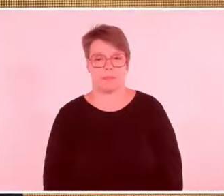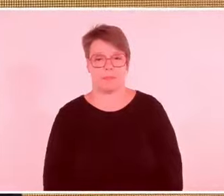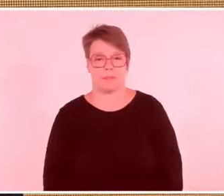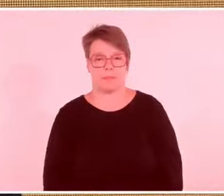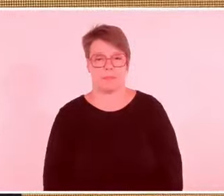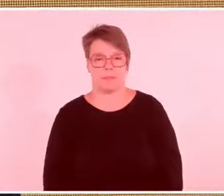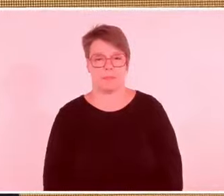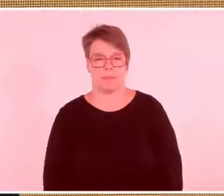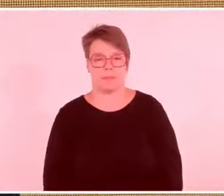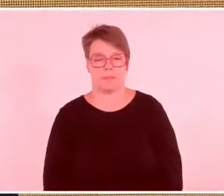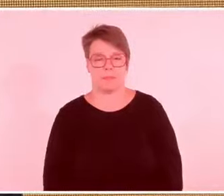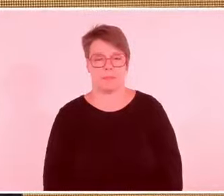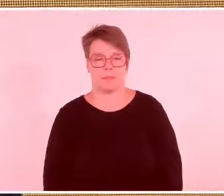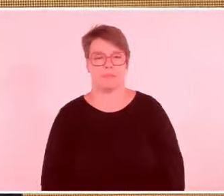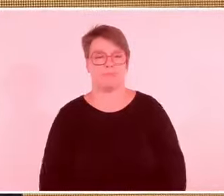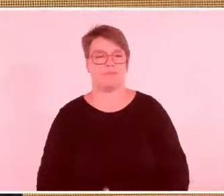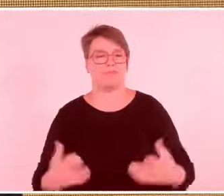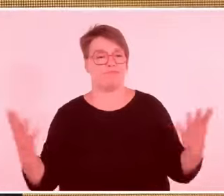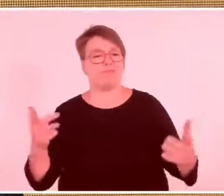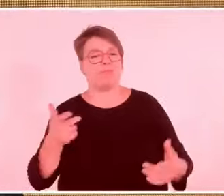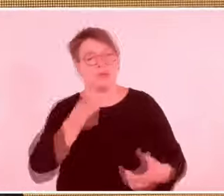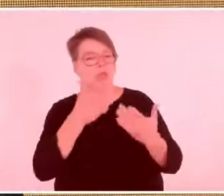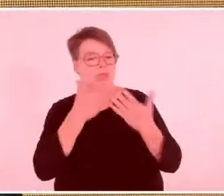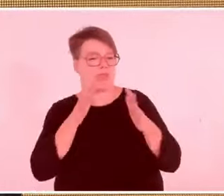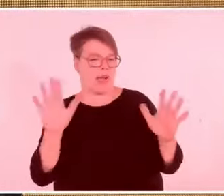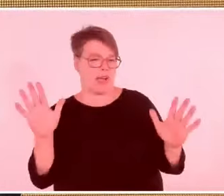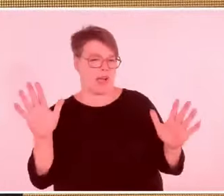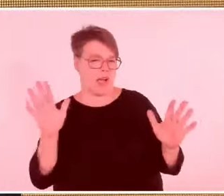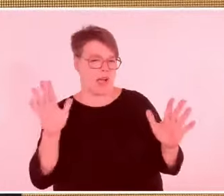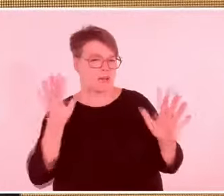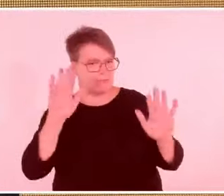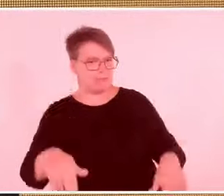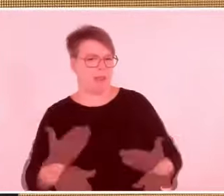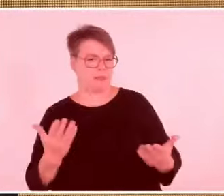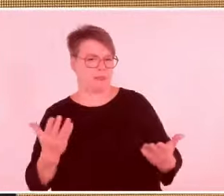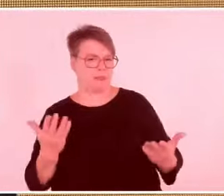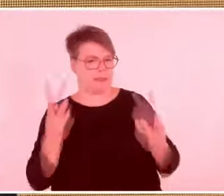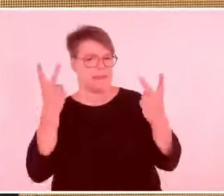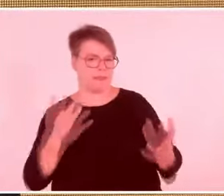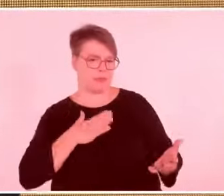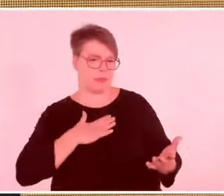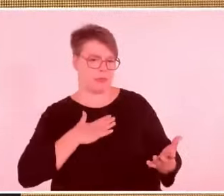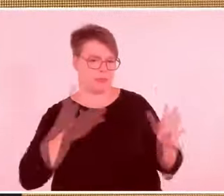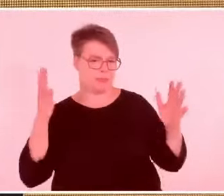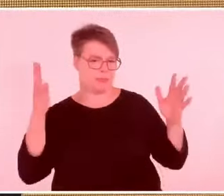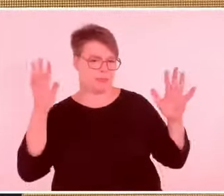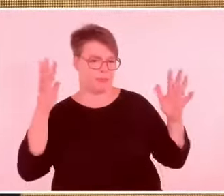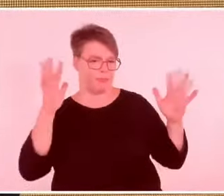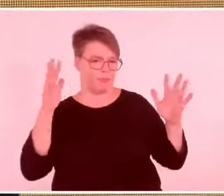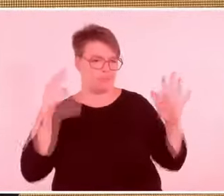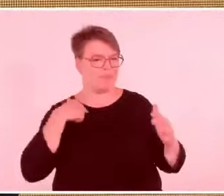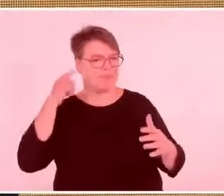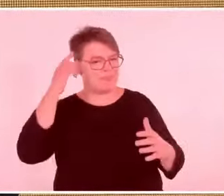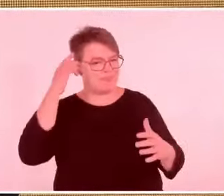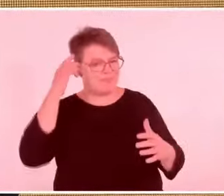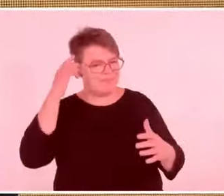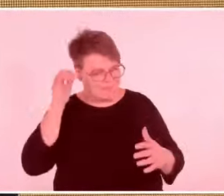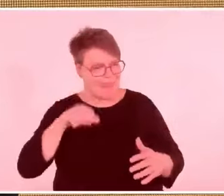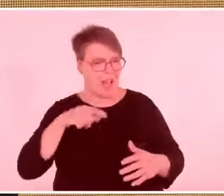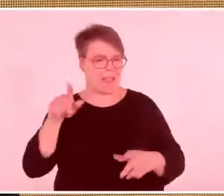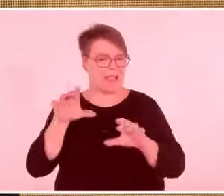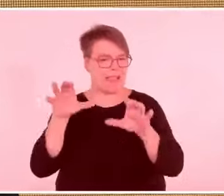Abgründe aufgezeigt und die stecken in uns allen. Für diese Abgründe, die du uns zeigst, diesen Spiegel, du uns vorher hältst, bin ich dir dankbar.